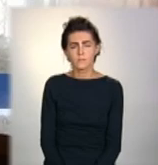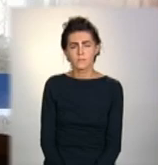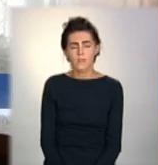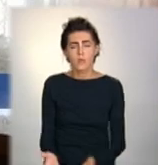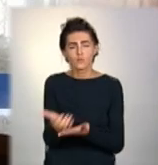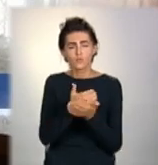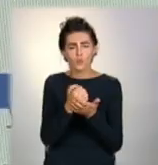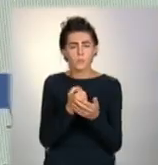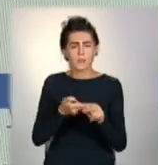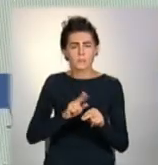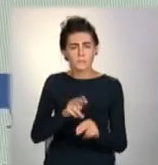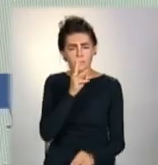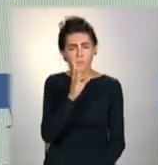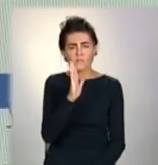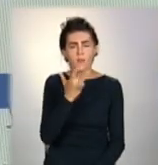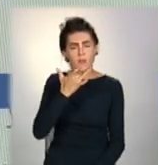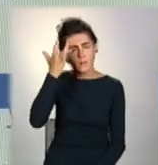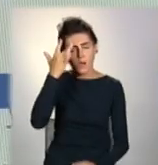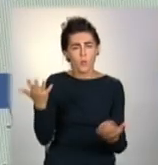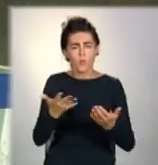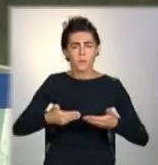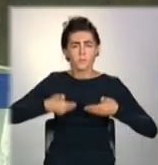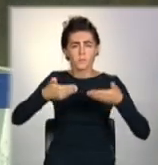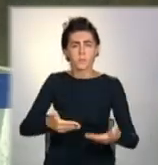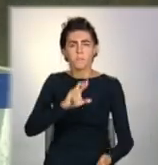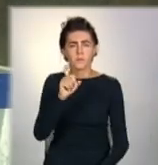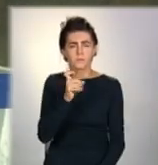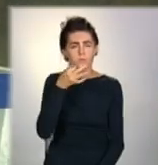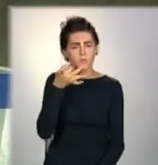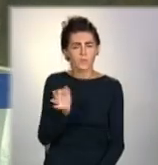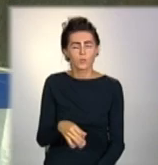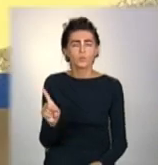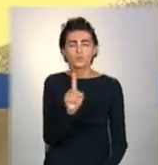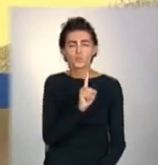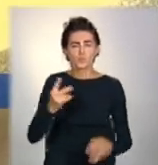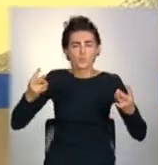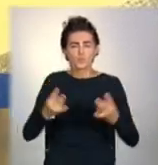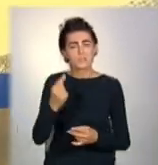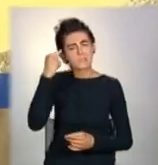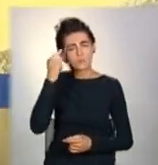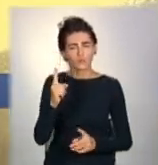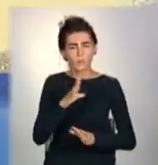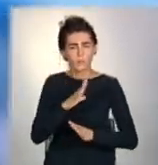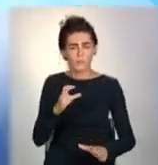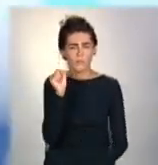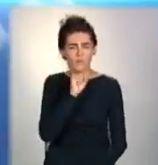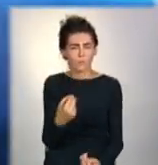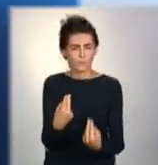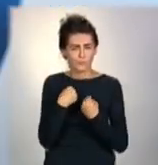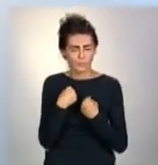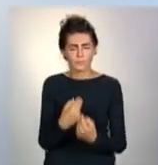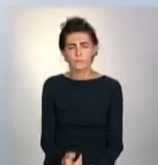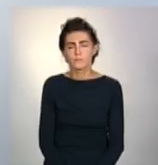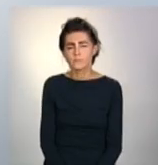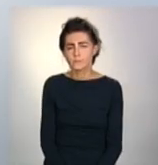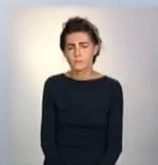Підзаробити влітку. Які вакансії пропонують людям без досвіду? І що треба знати, аби вас не ошукали роботодавці?